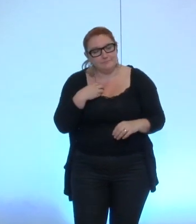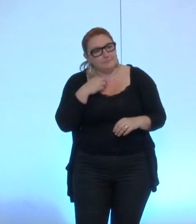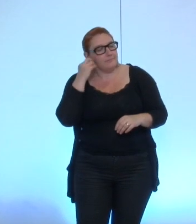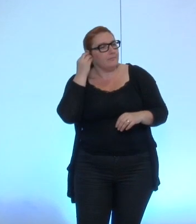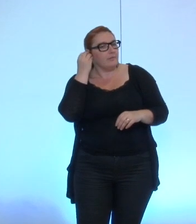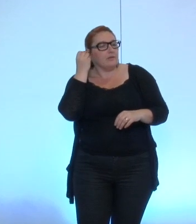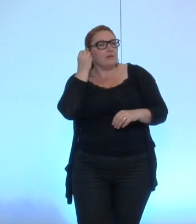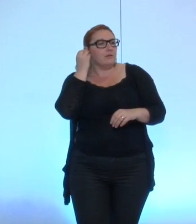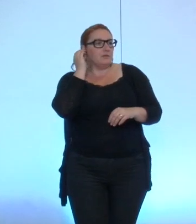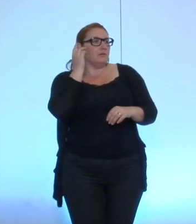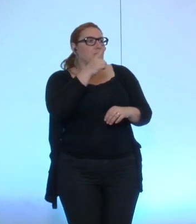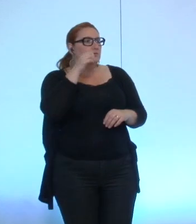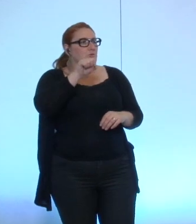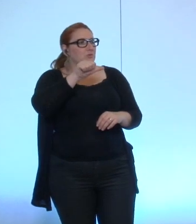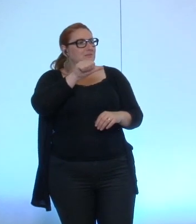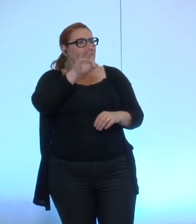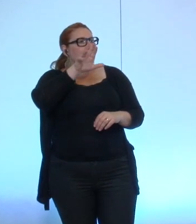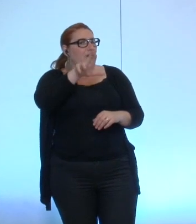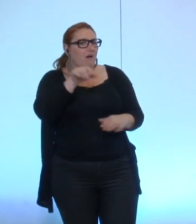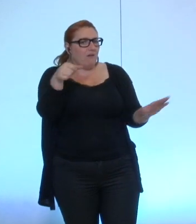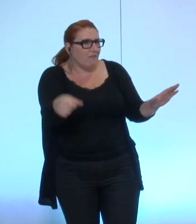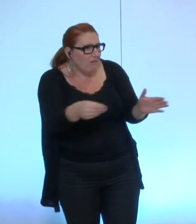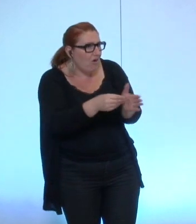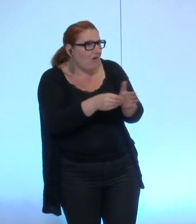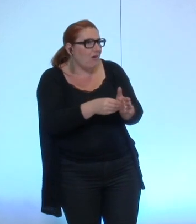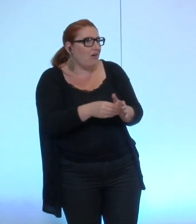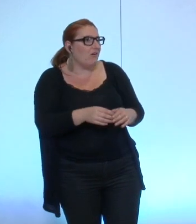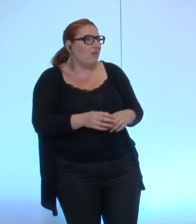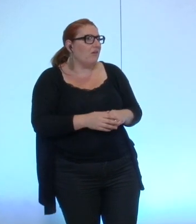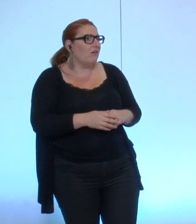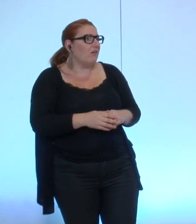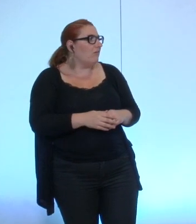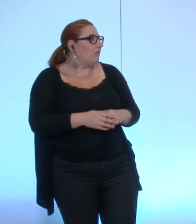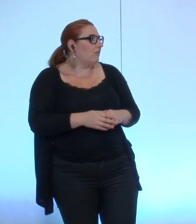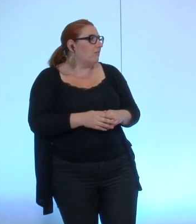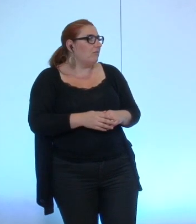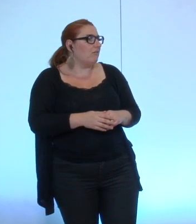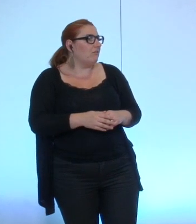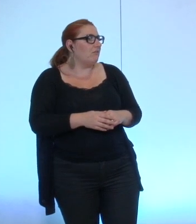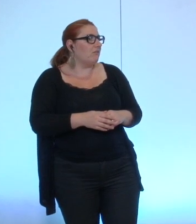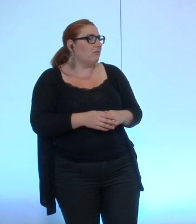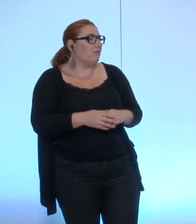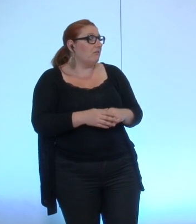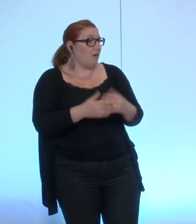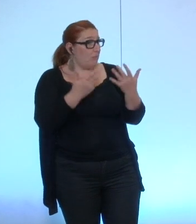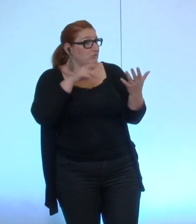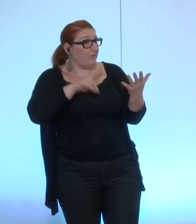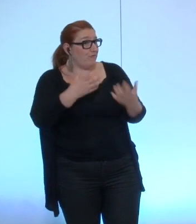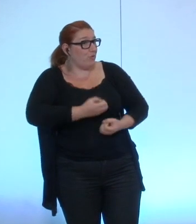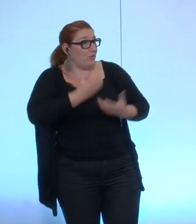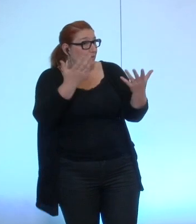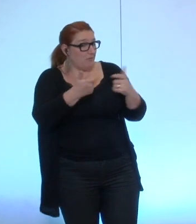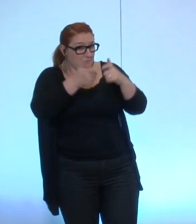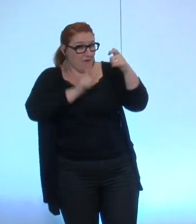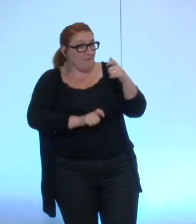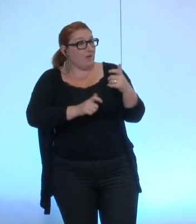monsieur Safar j'ai encore une demande de prise de parole si vous pouvez de toute façon si vous ah ben en plus ça arrive donc cette fois-ci j